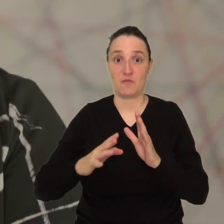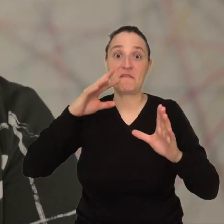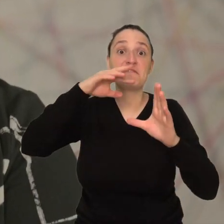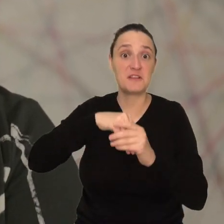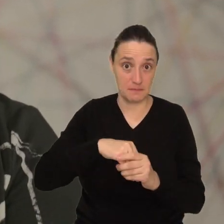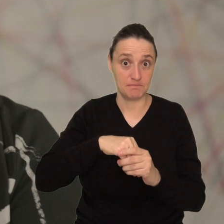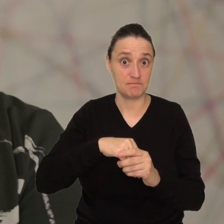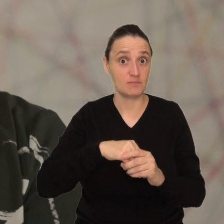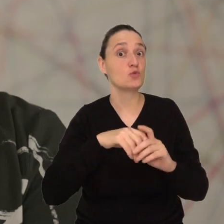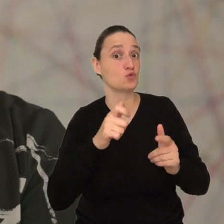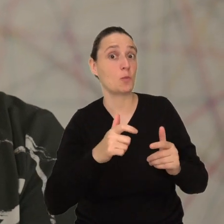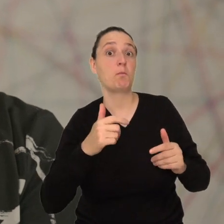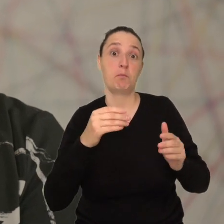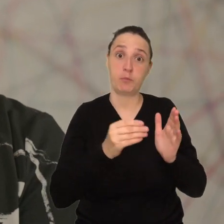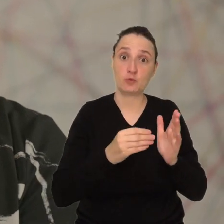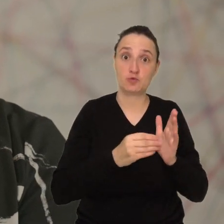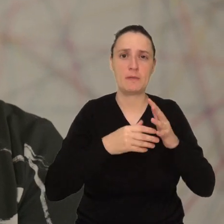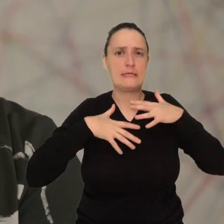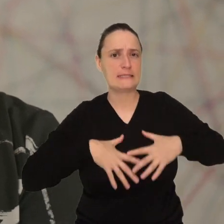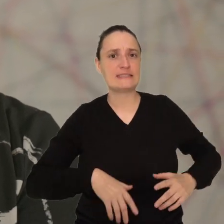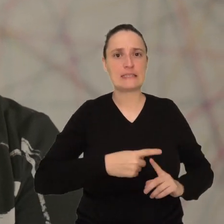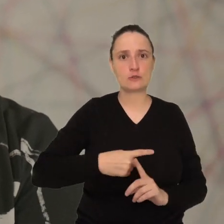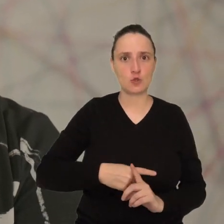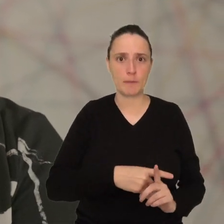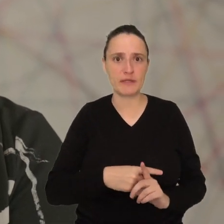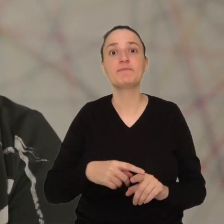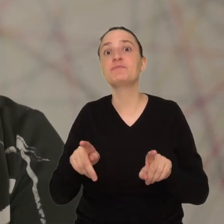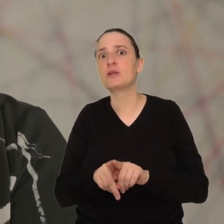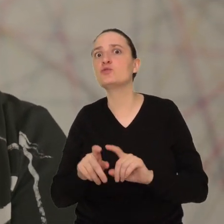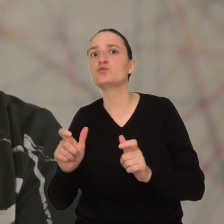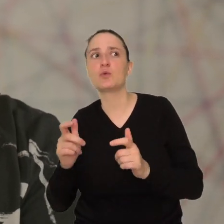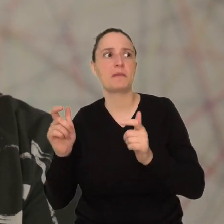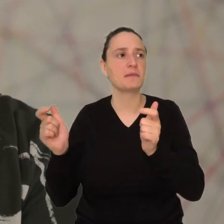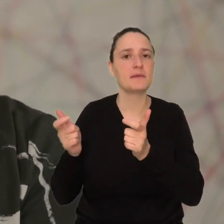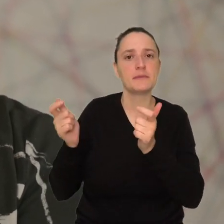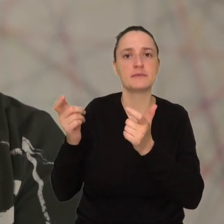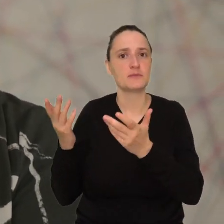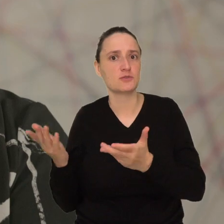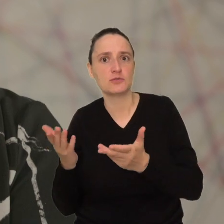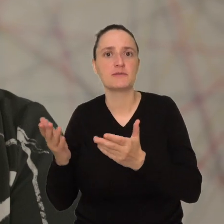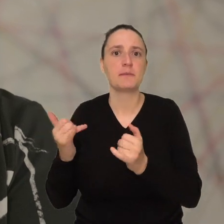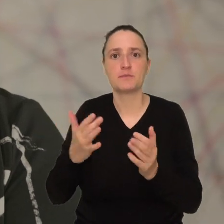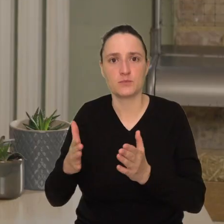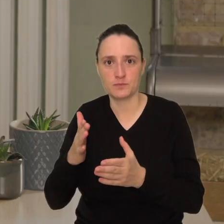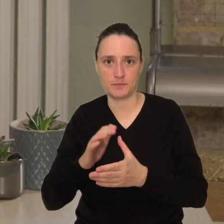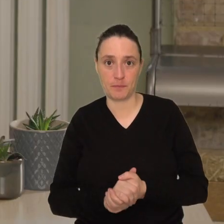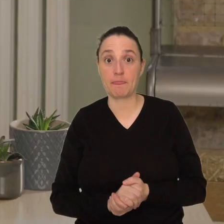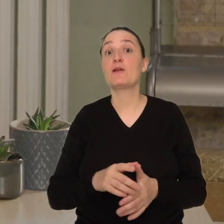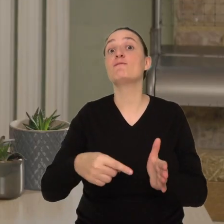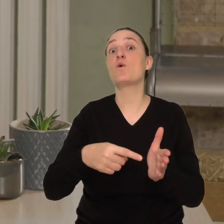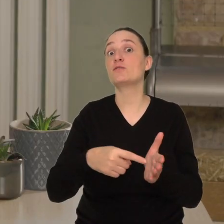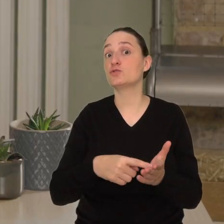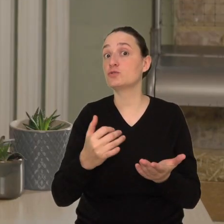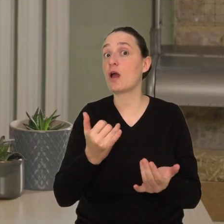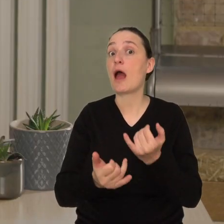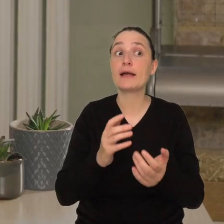niezbędne zasoby i ewentualne zagrożenia. No właśnie, a jeśli na drodze